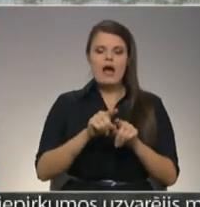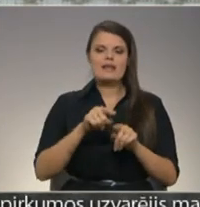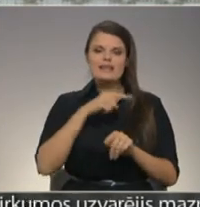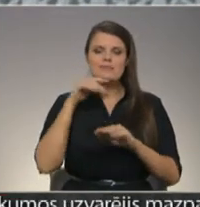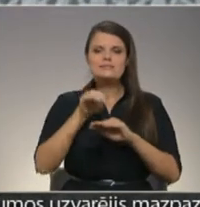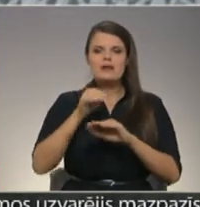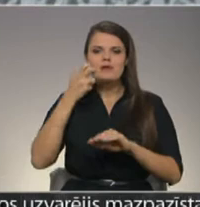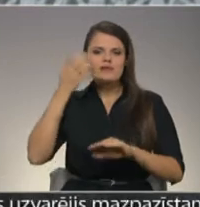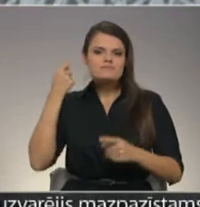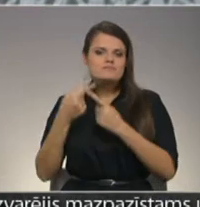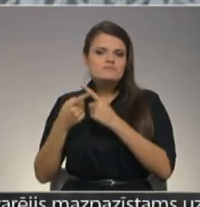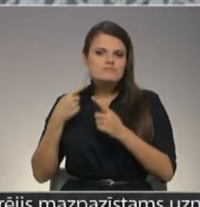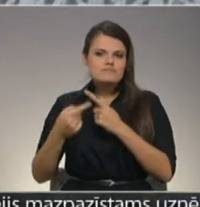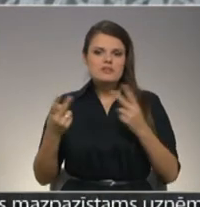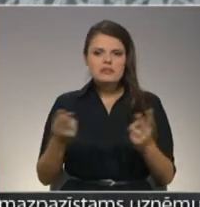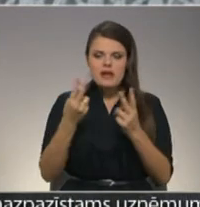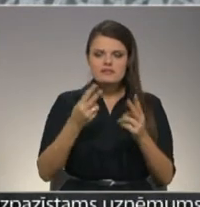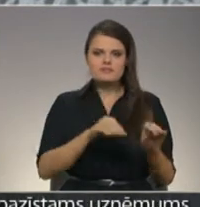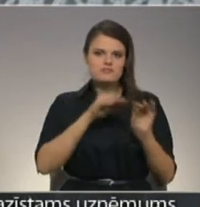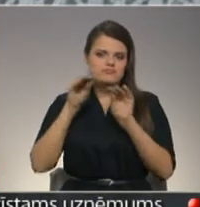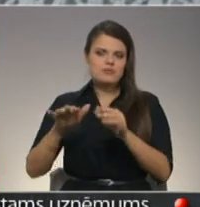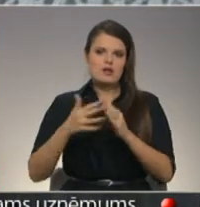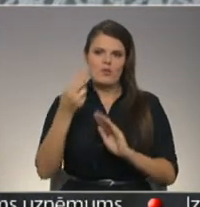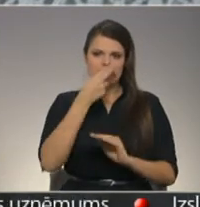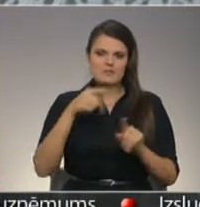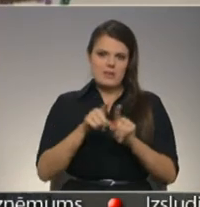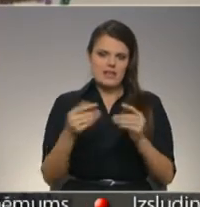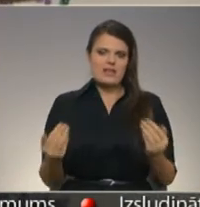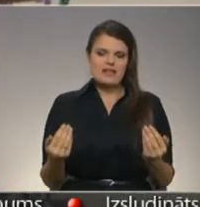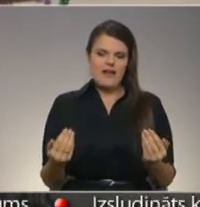saglabāšanai un linu kultūras atkal ieviešanai lauksaimniecībā.